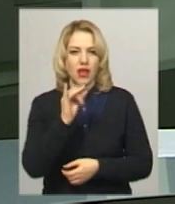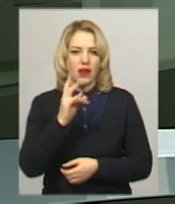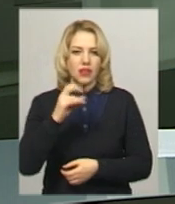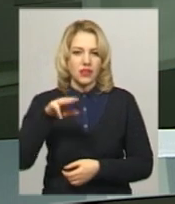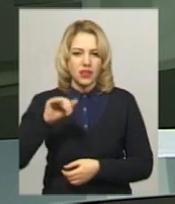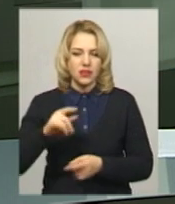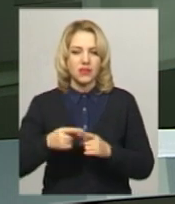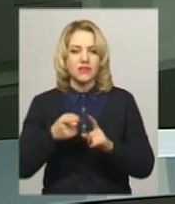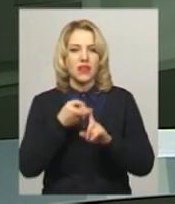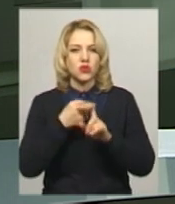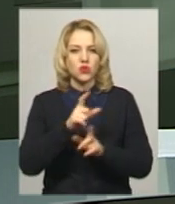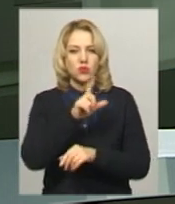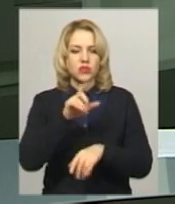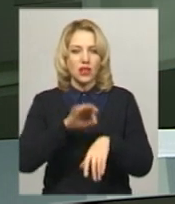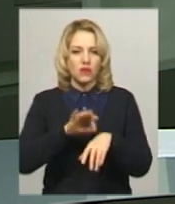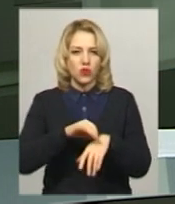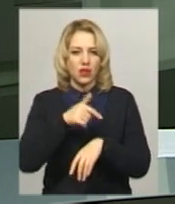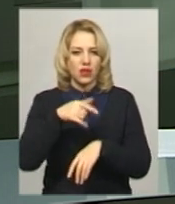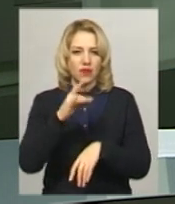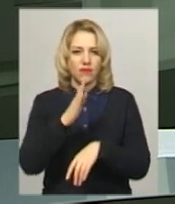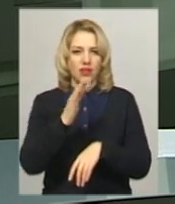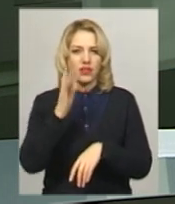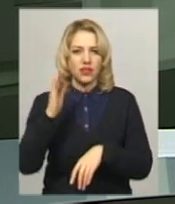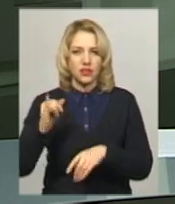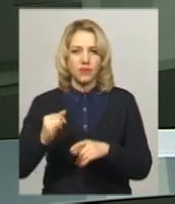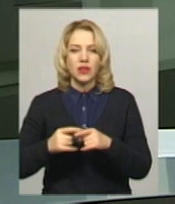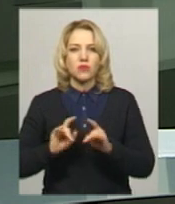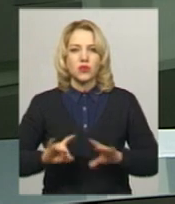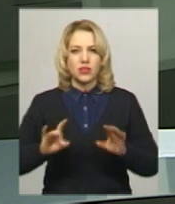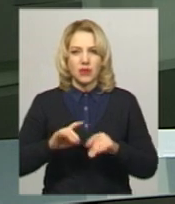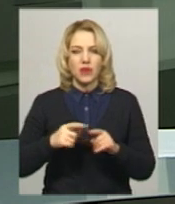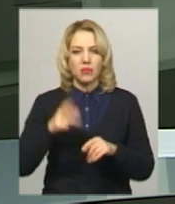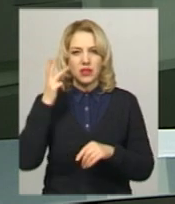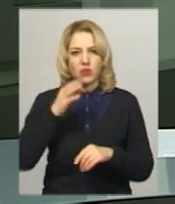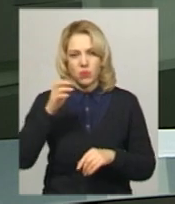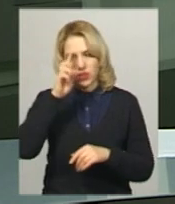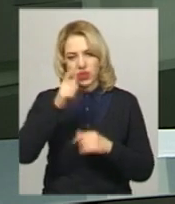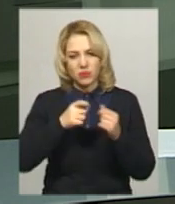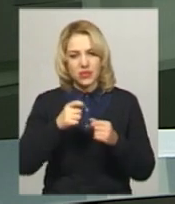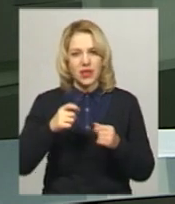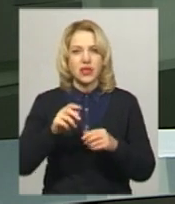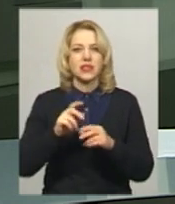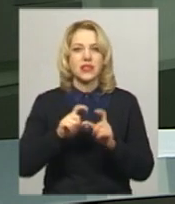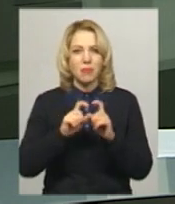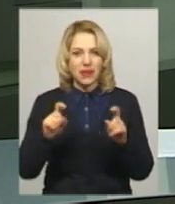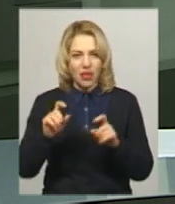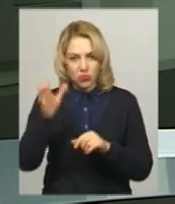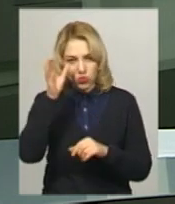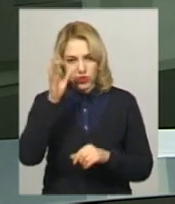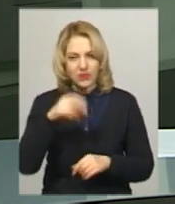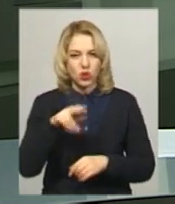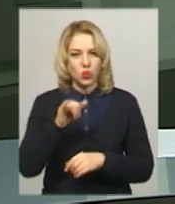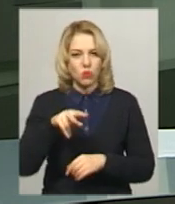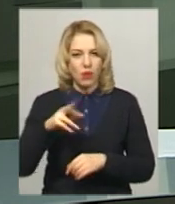повідомила заступник директора Департаменту освіти і науки Хмельницької облдержадміністрації Тетяна Дупляк. За її словами, наразі триває